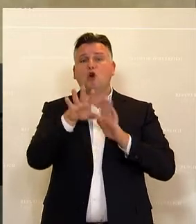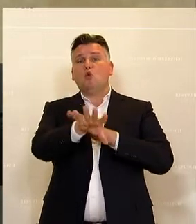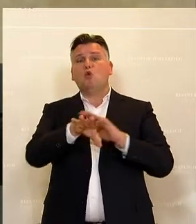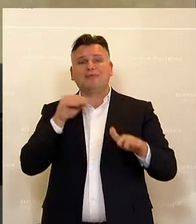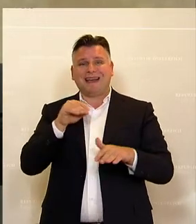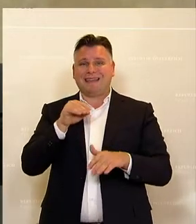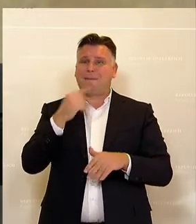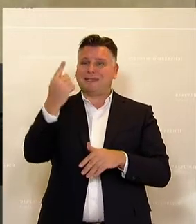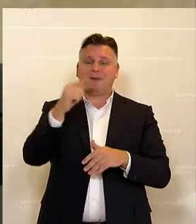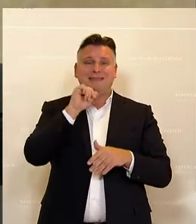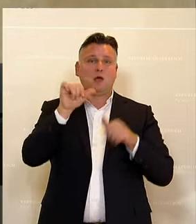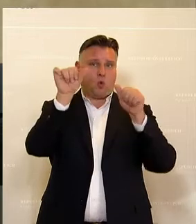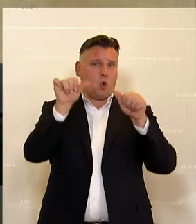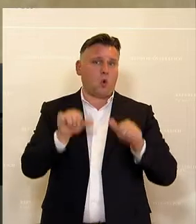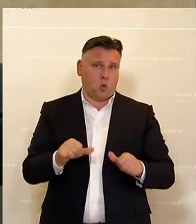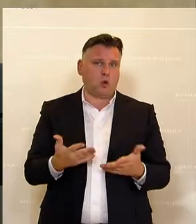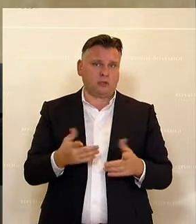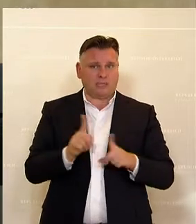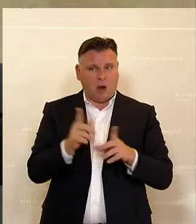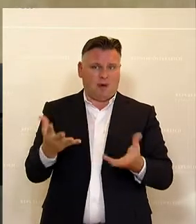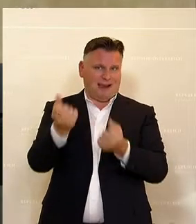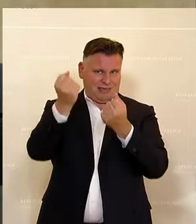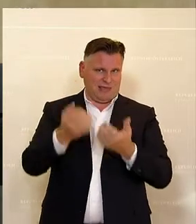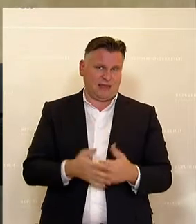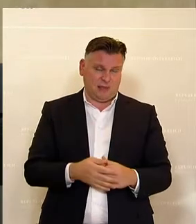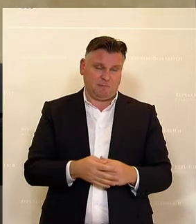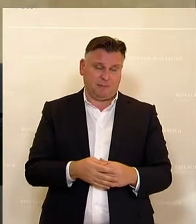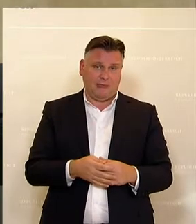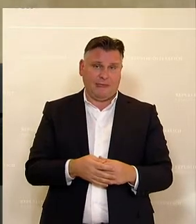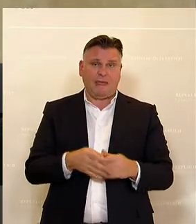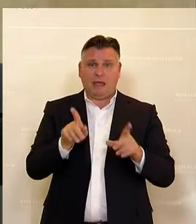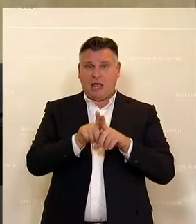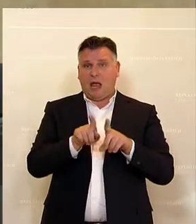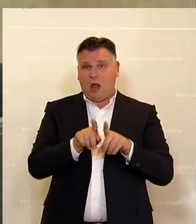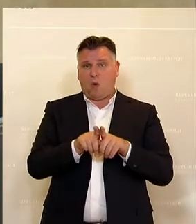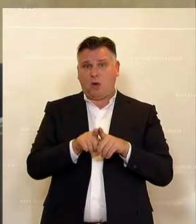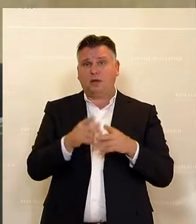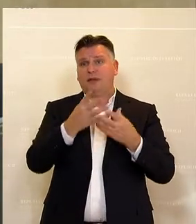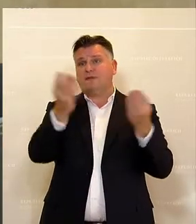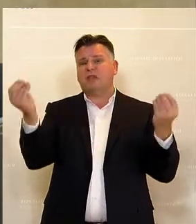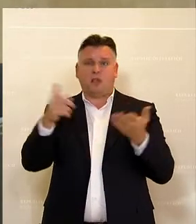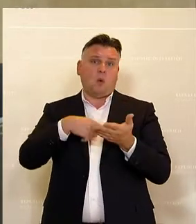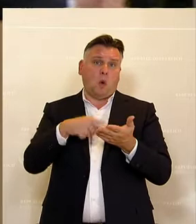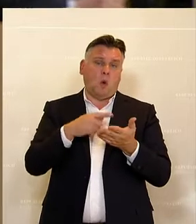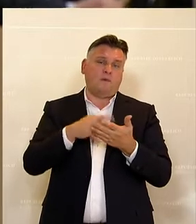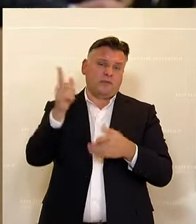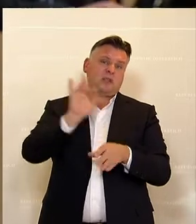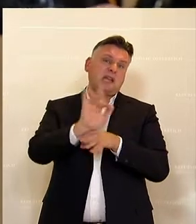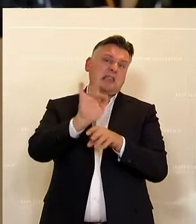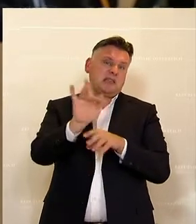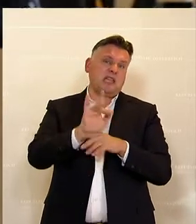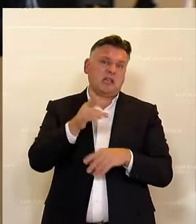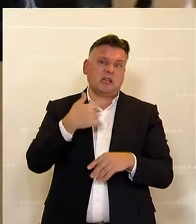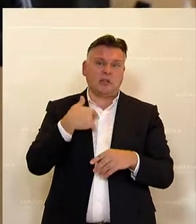Insolvenz bewahrt werden können. Und auch wenn es zum Teil gerechtfertigte Kritik natürlich an so manchen Maßnahmen